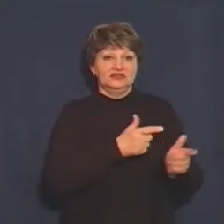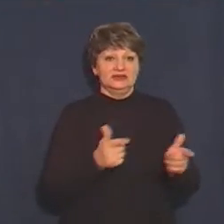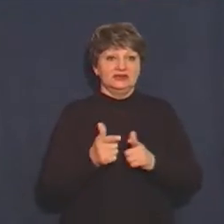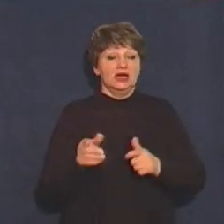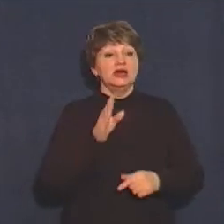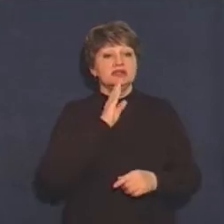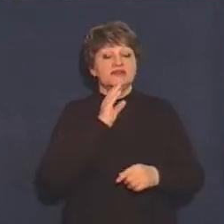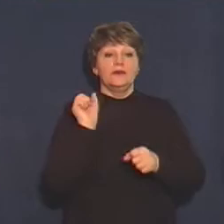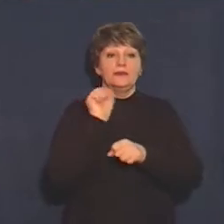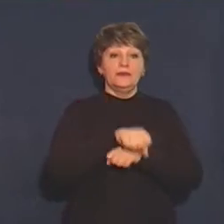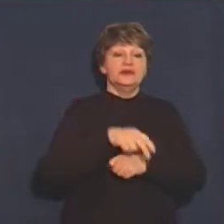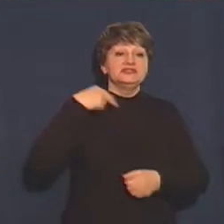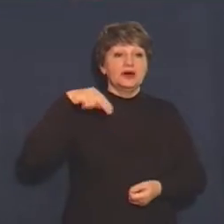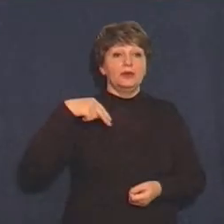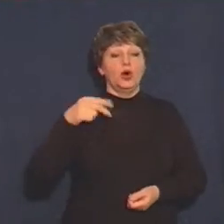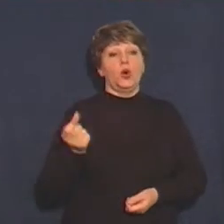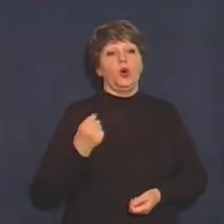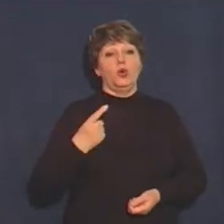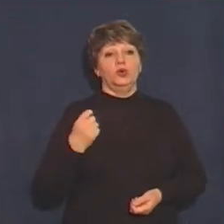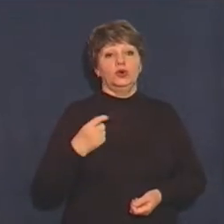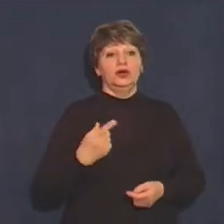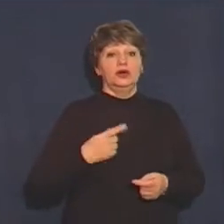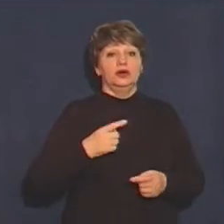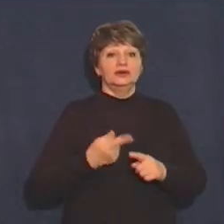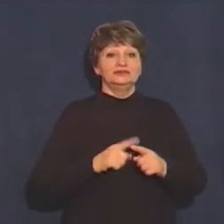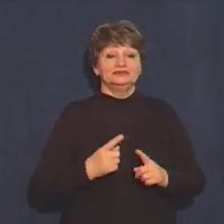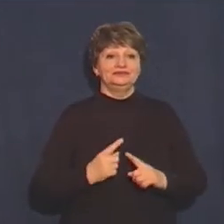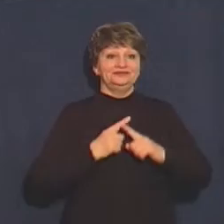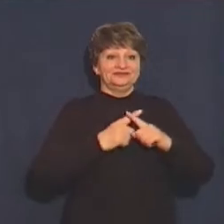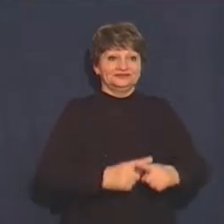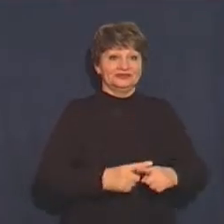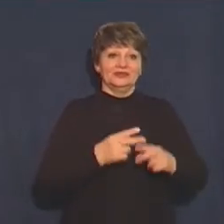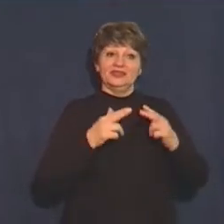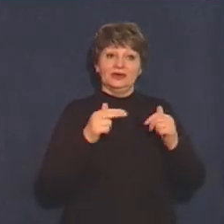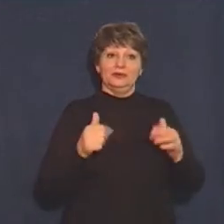команди Запоріжжя, Одеси та Дружківки. Поступились в одному протистоянні з Дніпром.